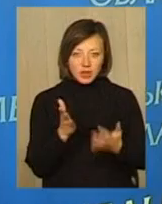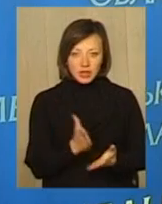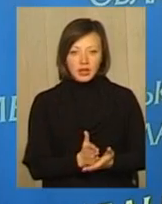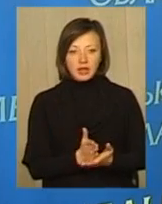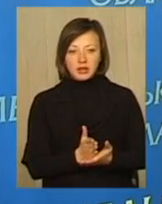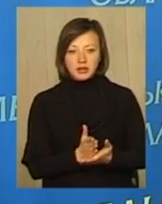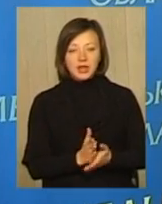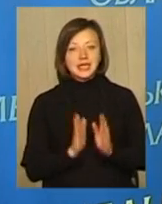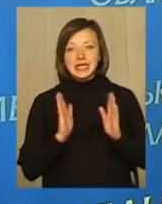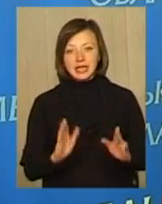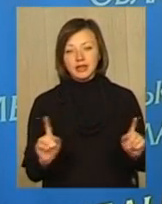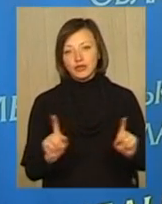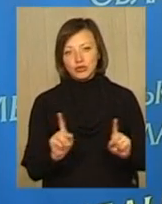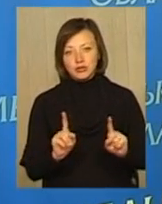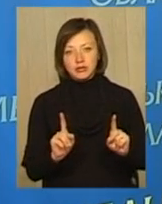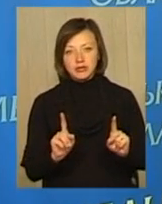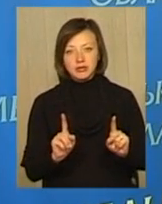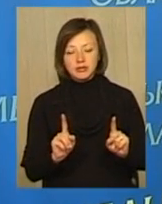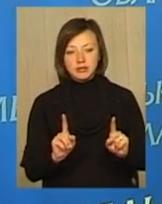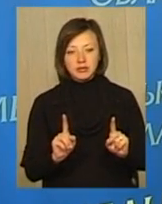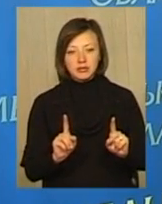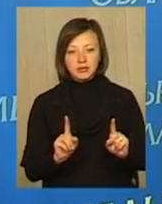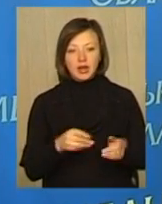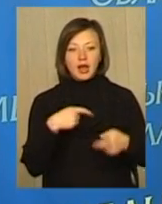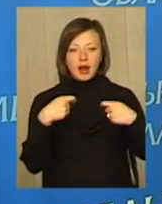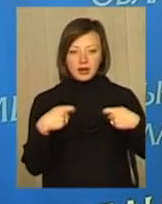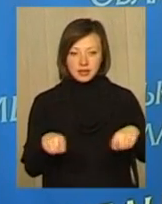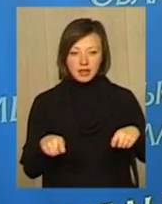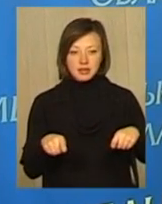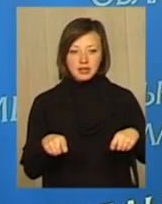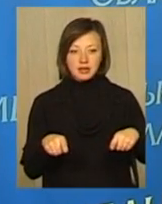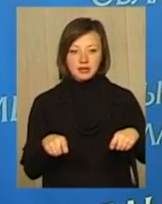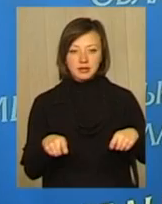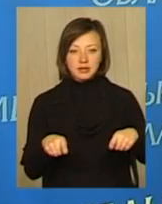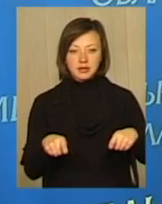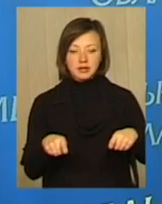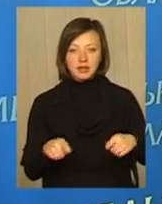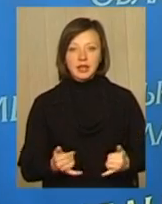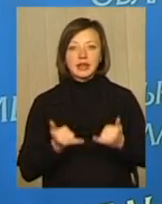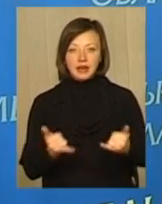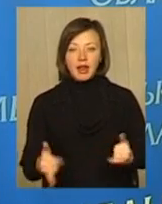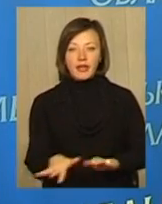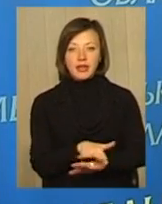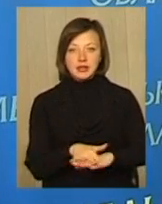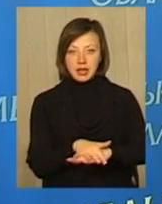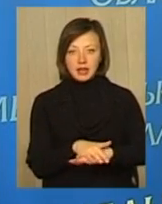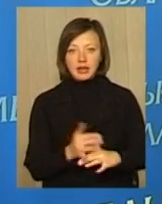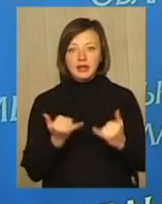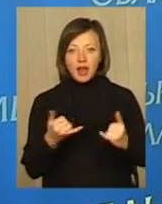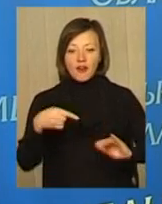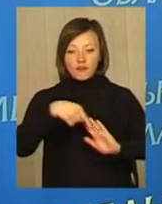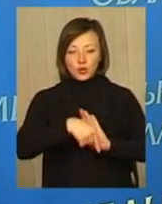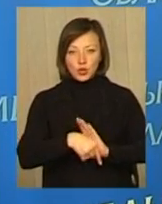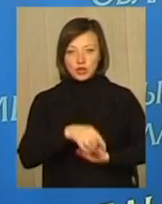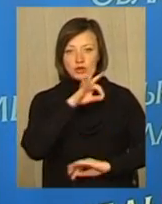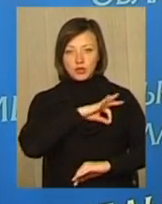аби тільки його реалізація і для населення, для внутрішнього,